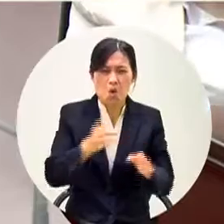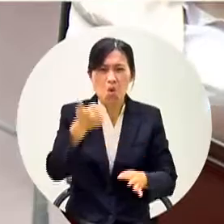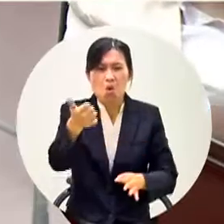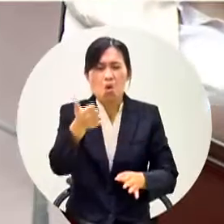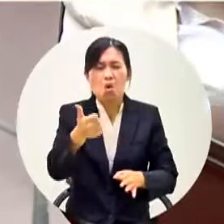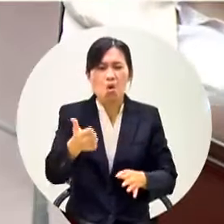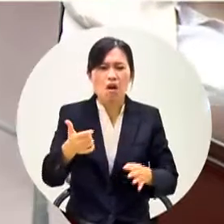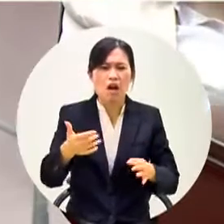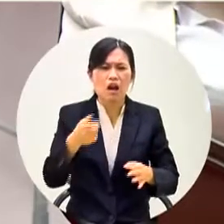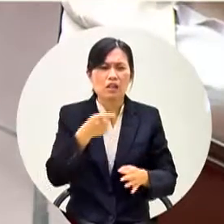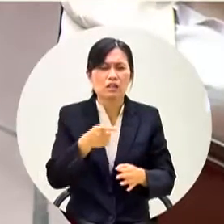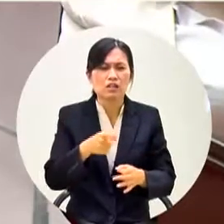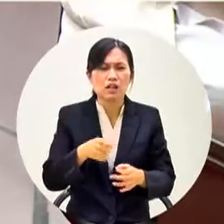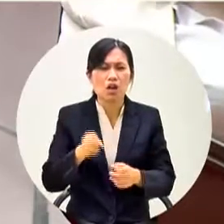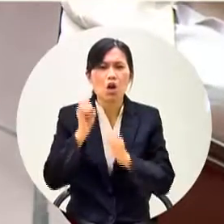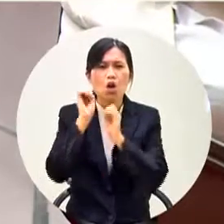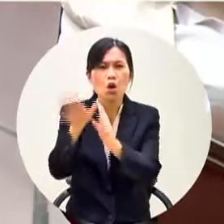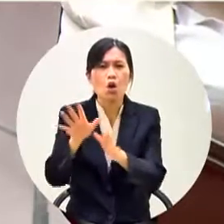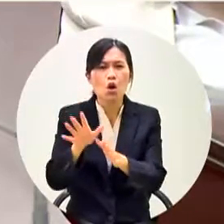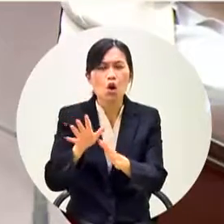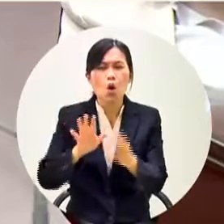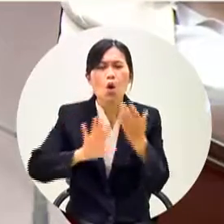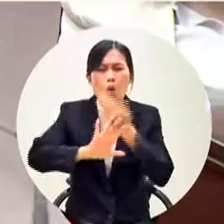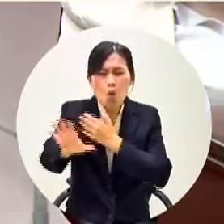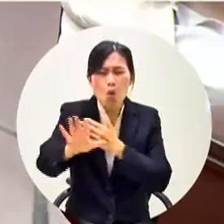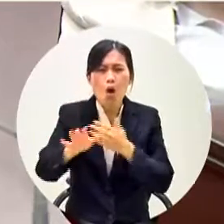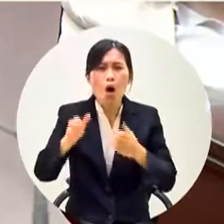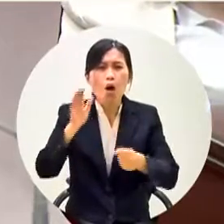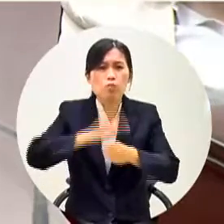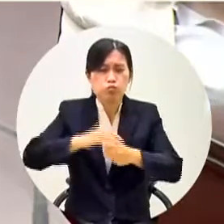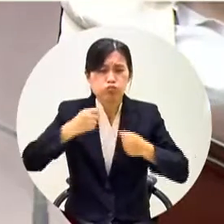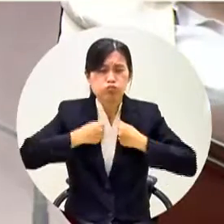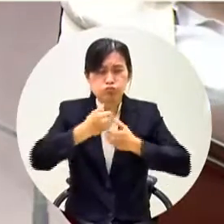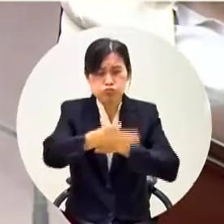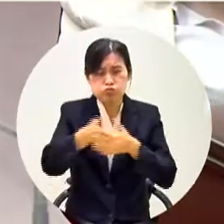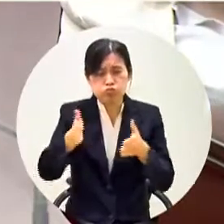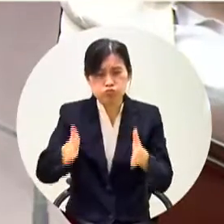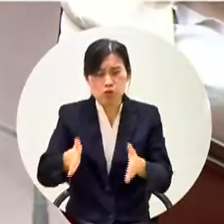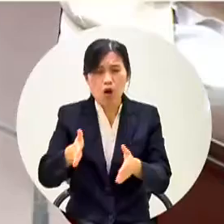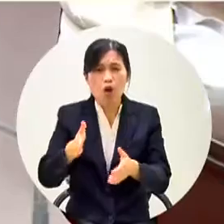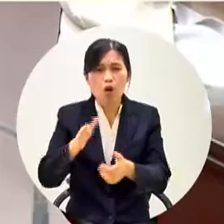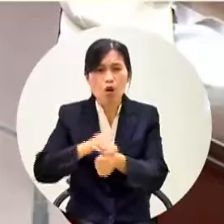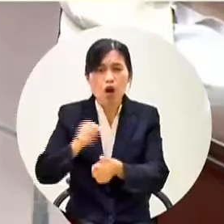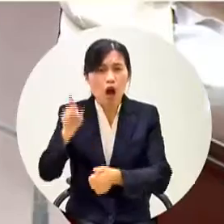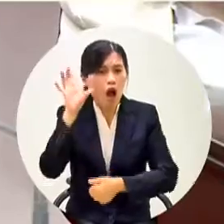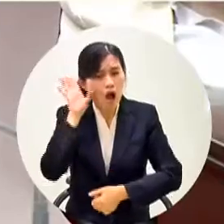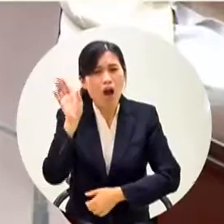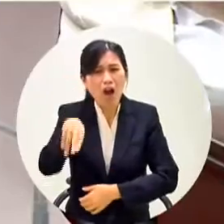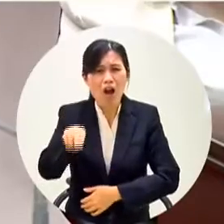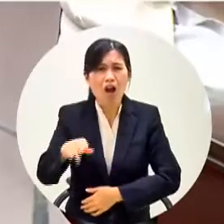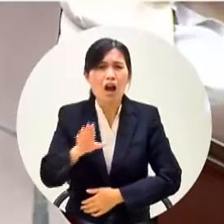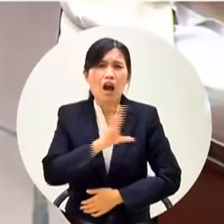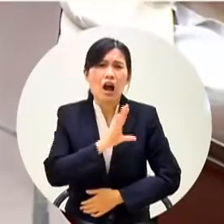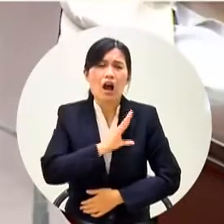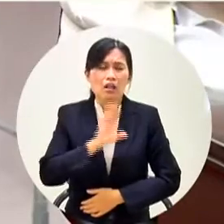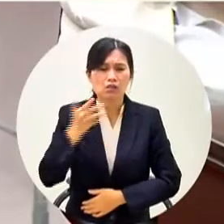他們就丟到民間的普及灣學外語啦所以他們才有辦法聽外師啊但是普遍的庶民啦